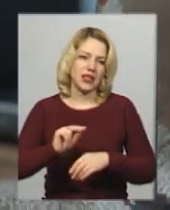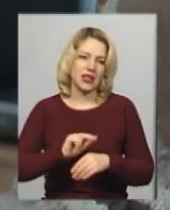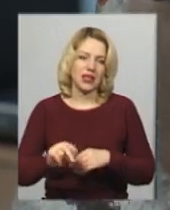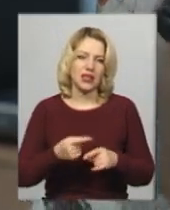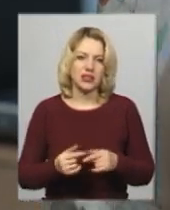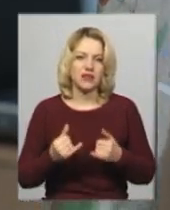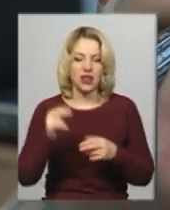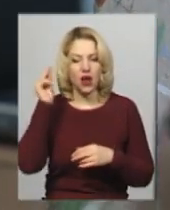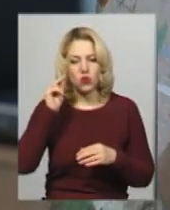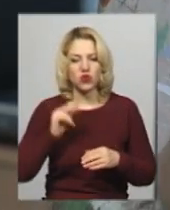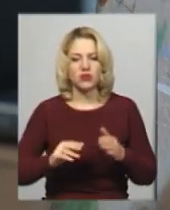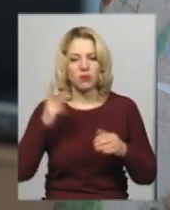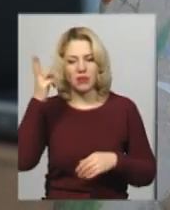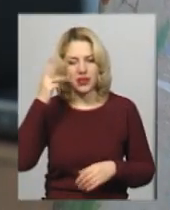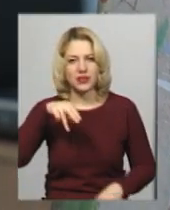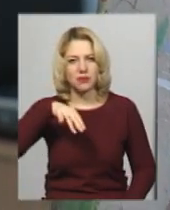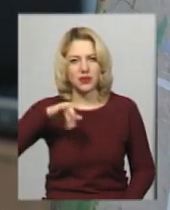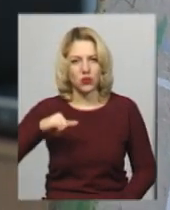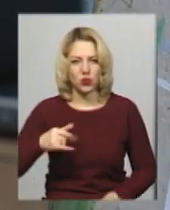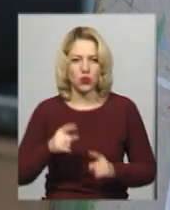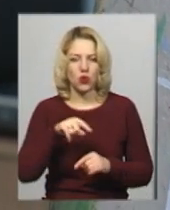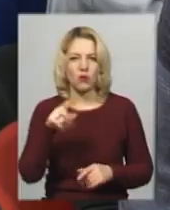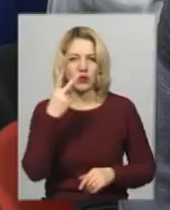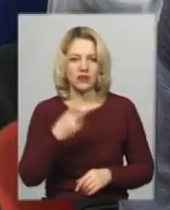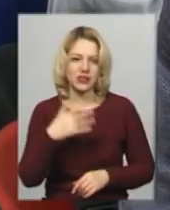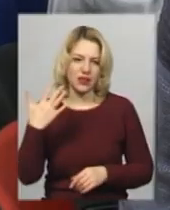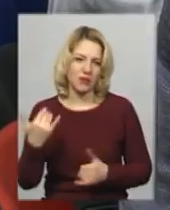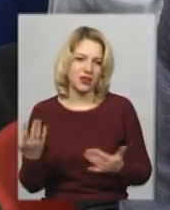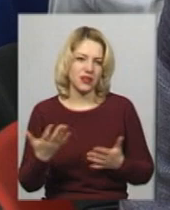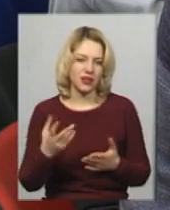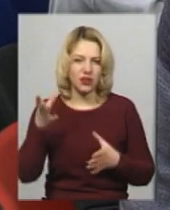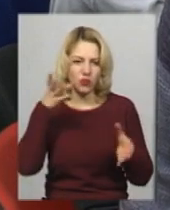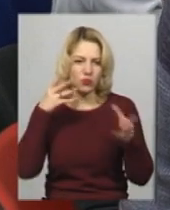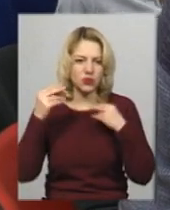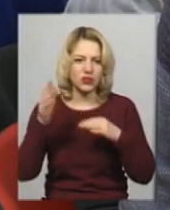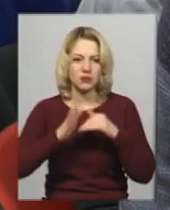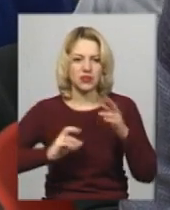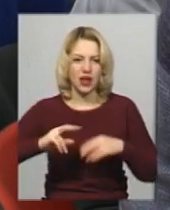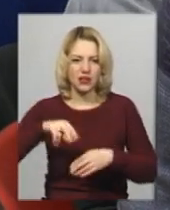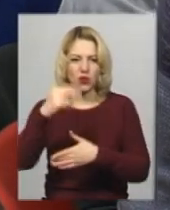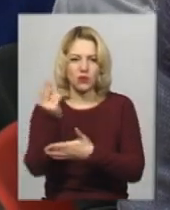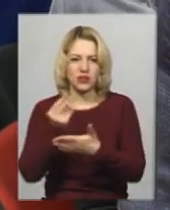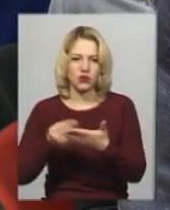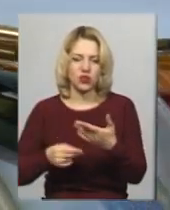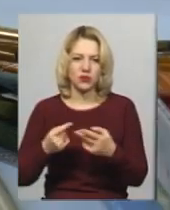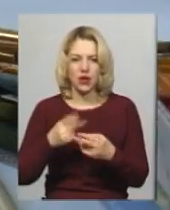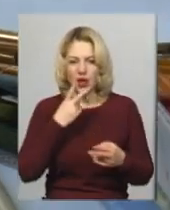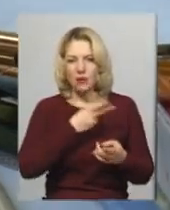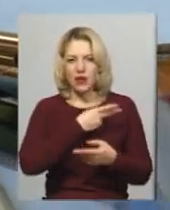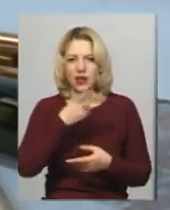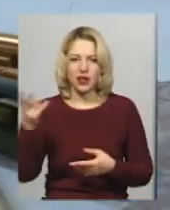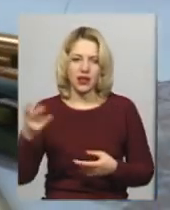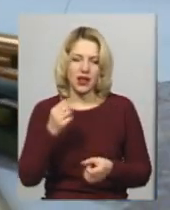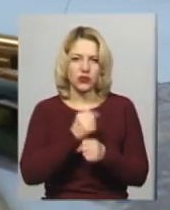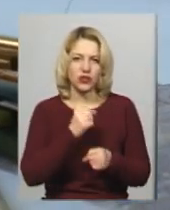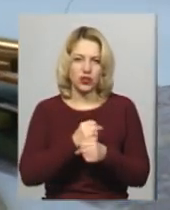для учнів Хмельницького вищого професійно-технічного училища номер 25, які опановують спеціальність образотворчого мистецтва. Переглянути роботи майстрів